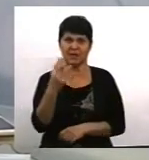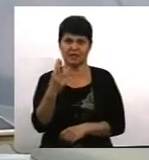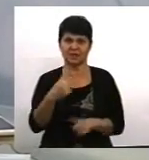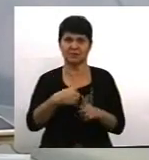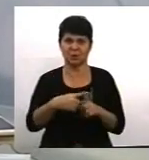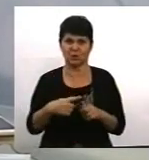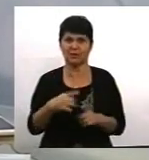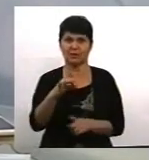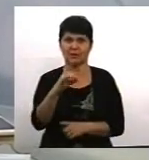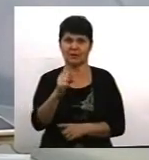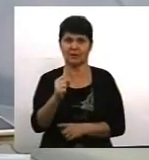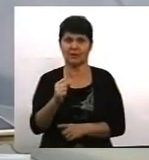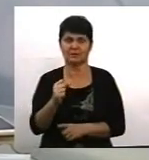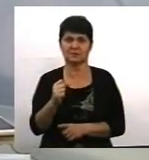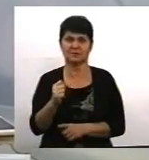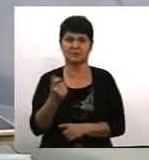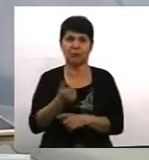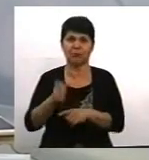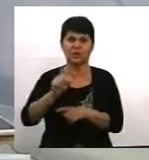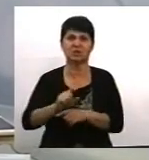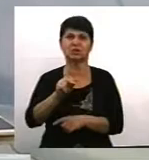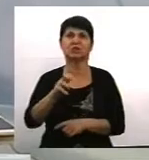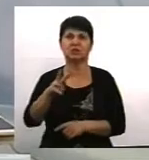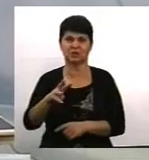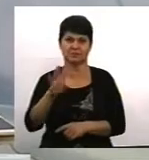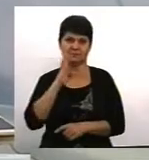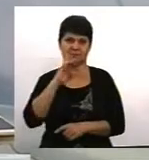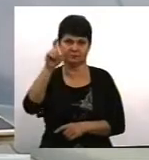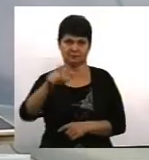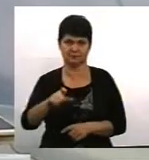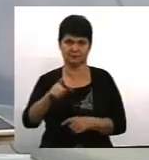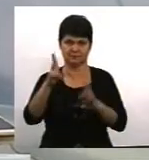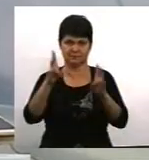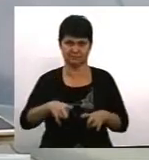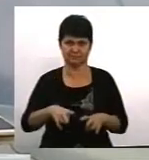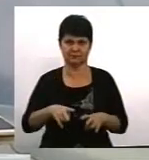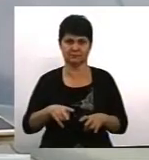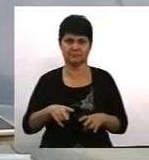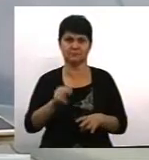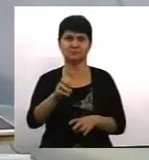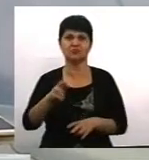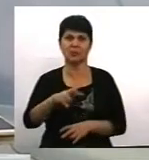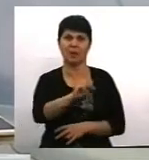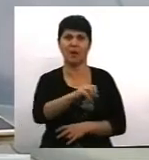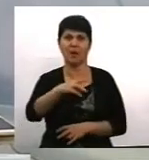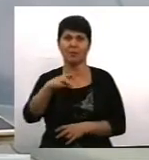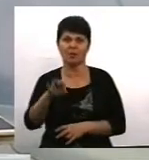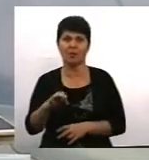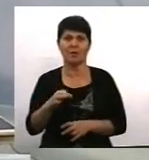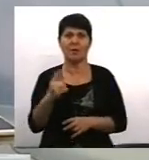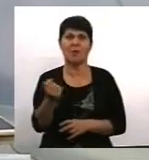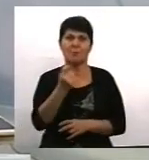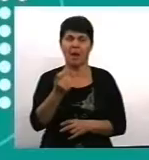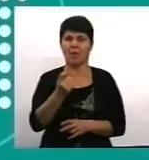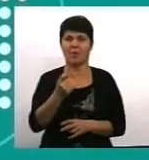ніж їх гине в зоні АТО. І лише 10-15 відсотків звертається до правоохоронних органів. Світлана, з чим це пов